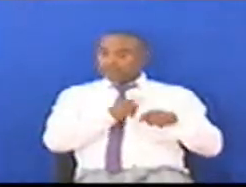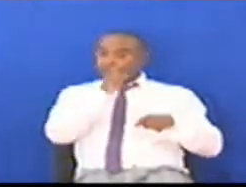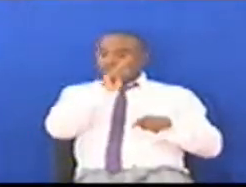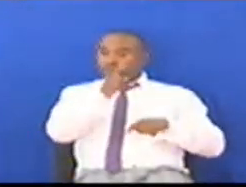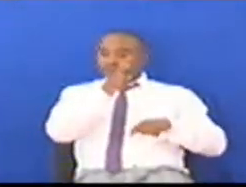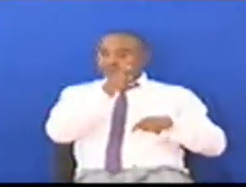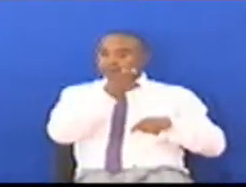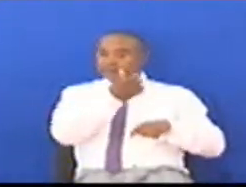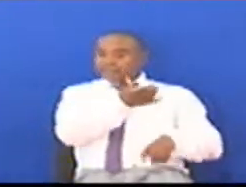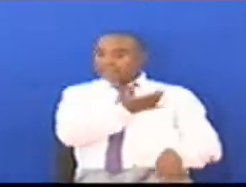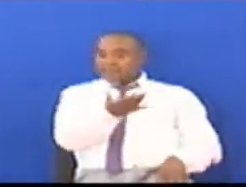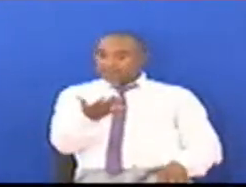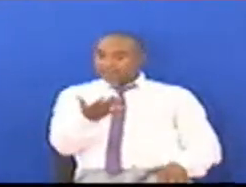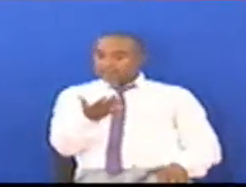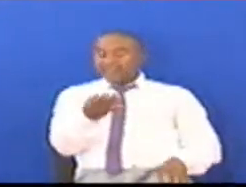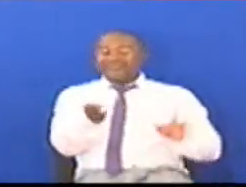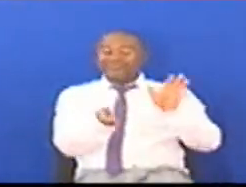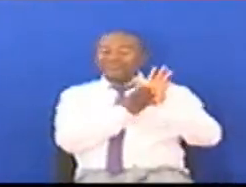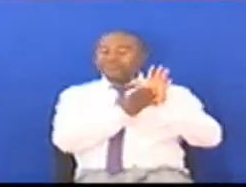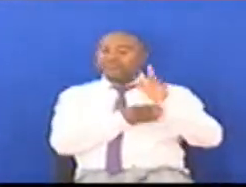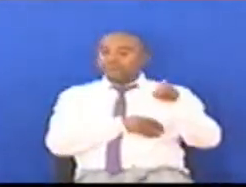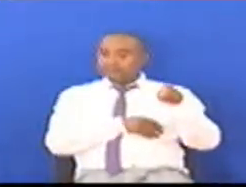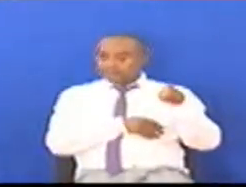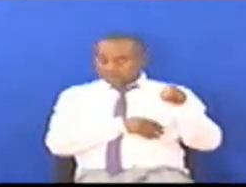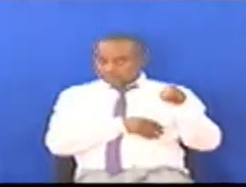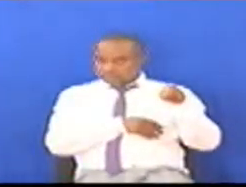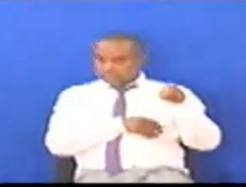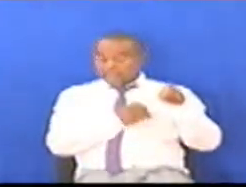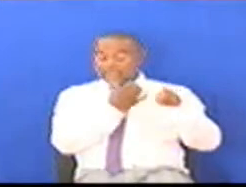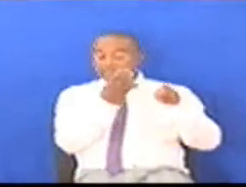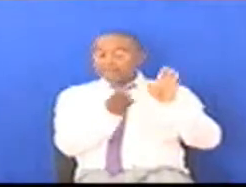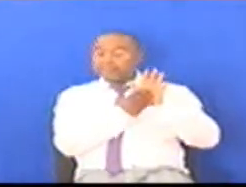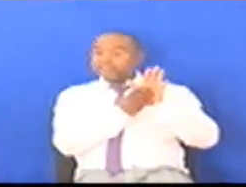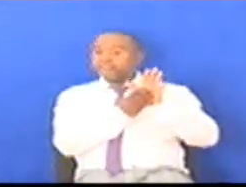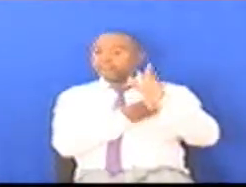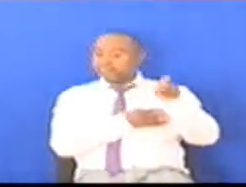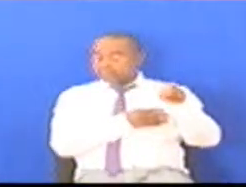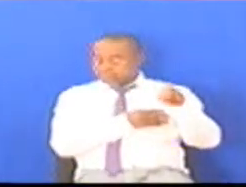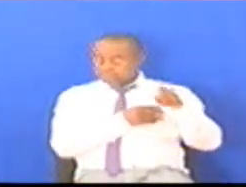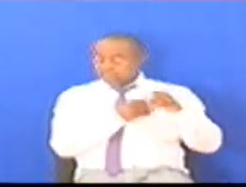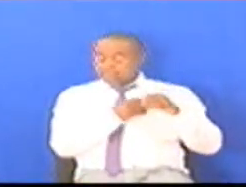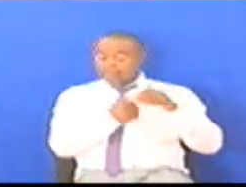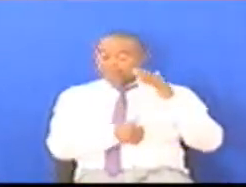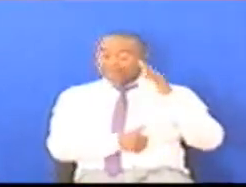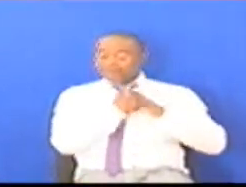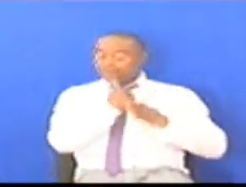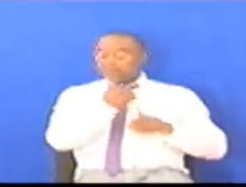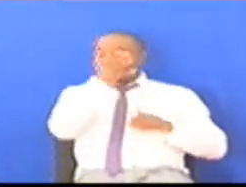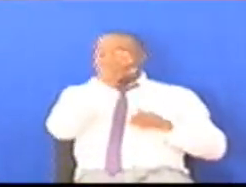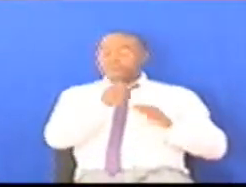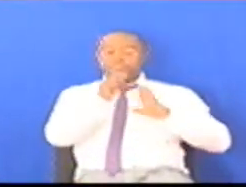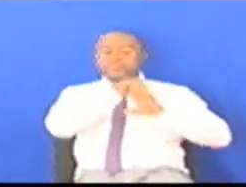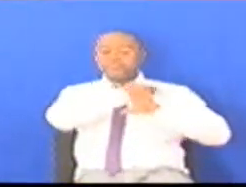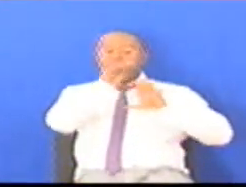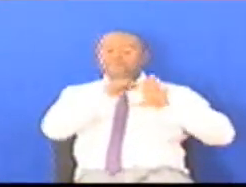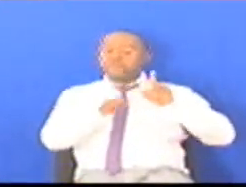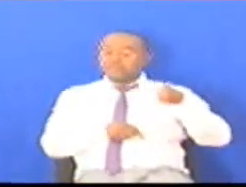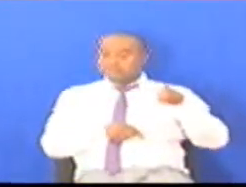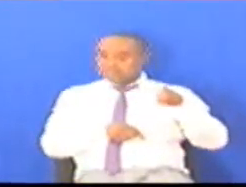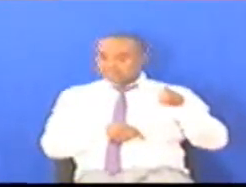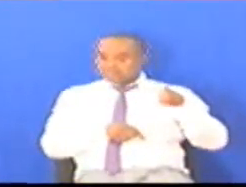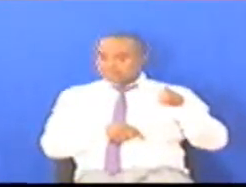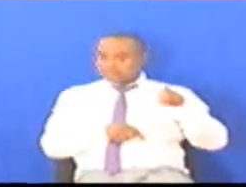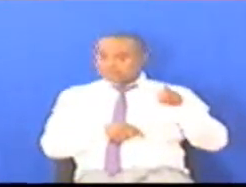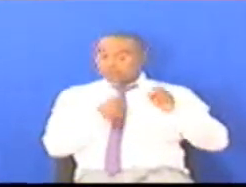Tisa Ya Viongozi Amcini Wa Bala La Afrika Ambao